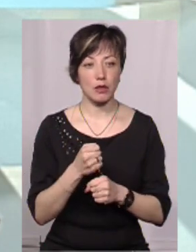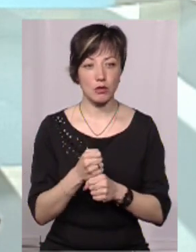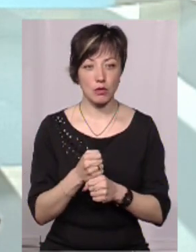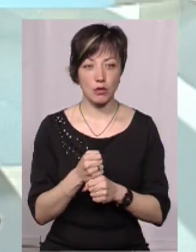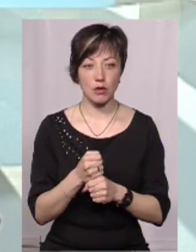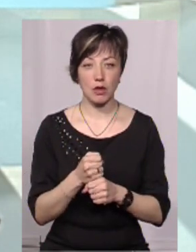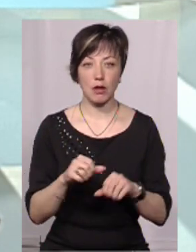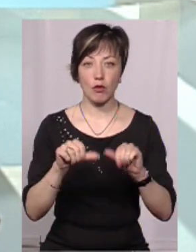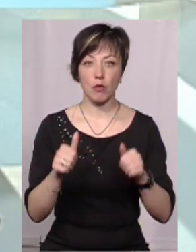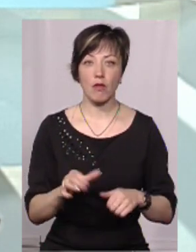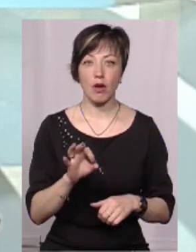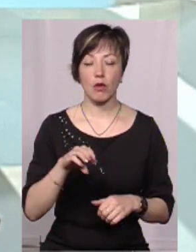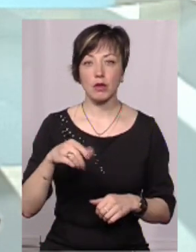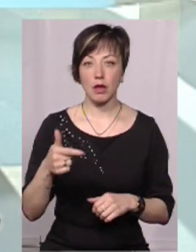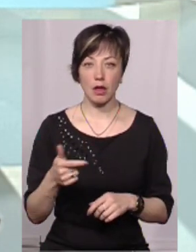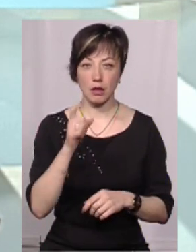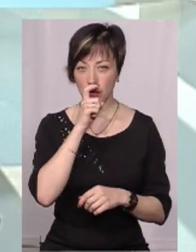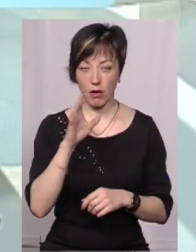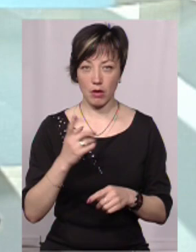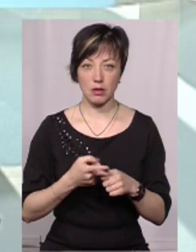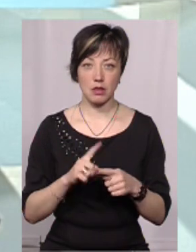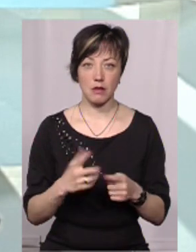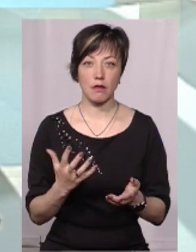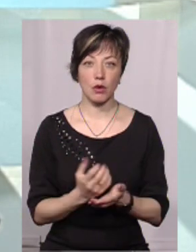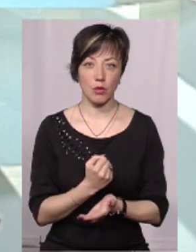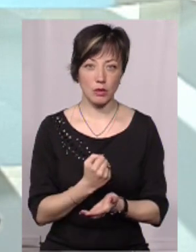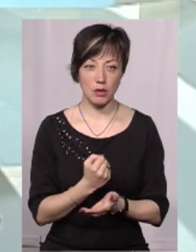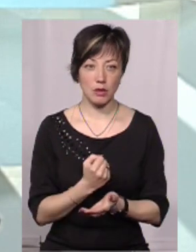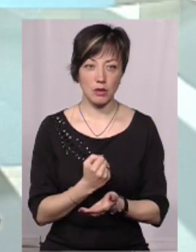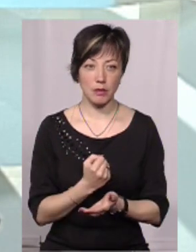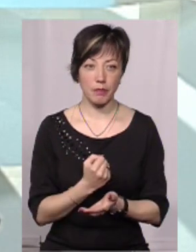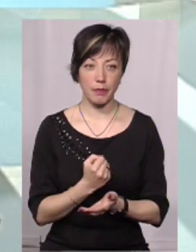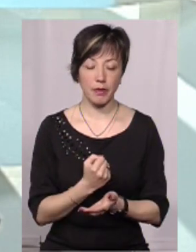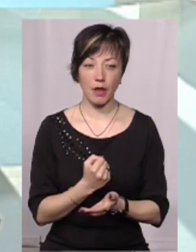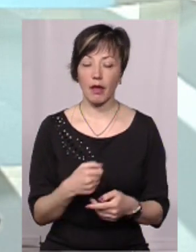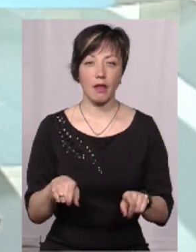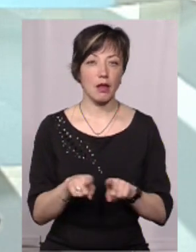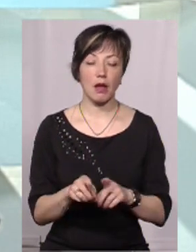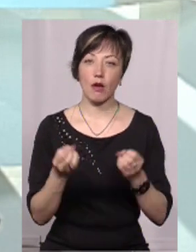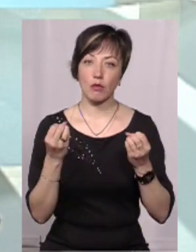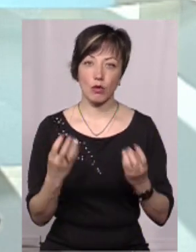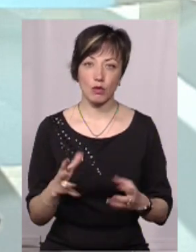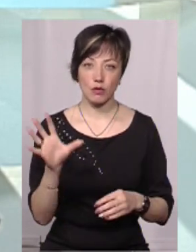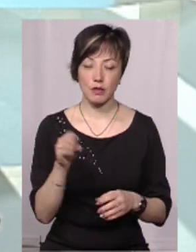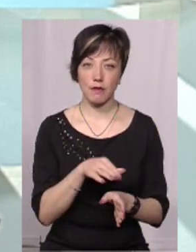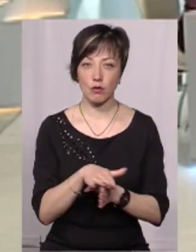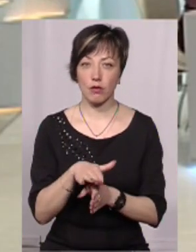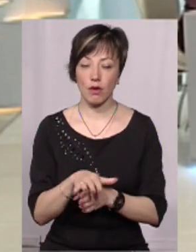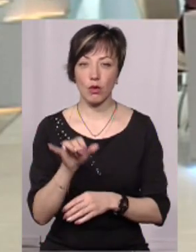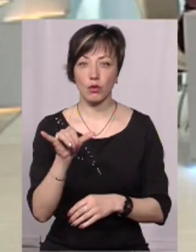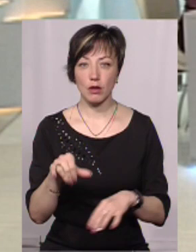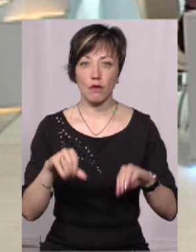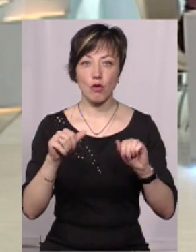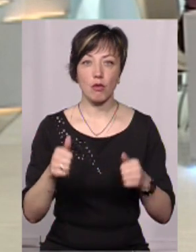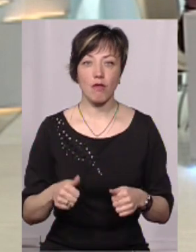формуванні об'єднує територіальної громади. Вони досить непогано це виходить. Не так просто це все відбувалося. В них